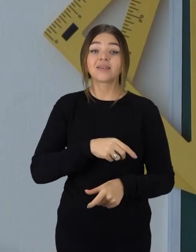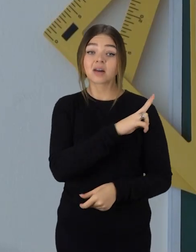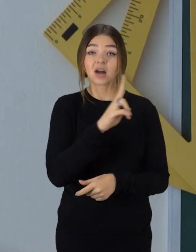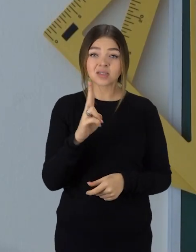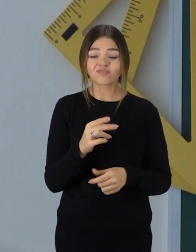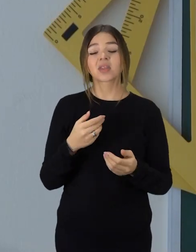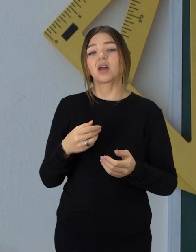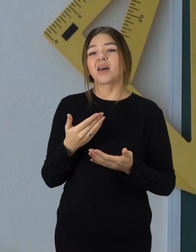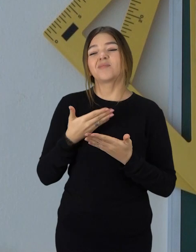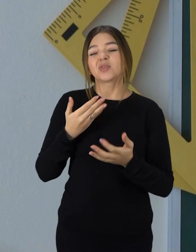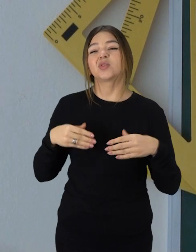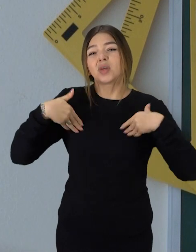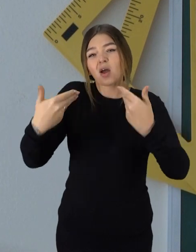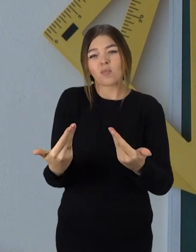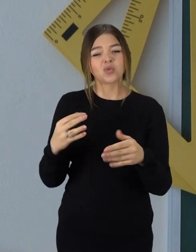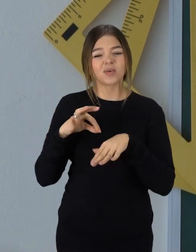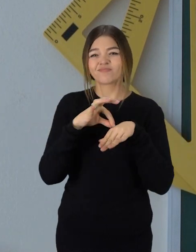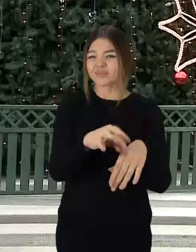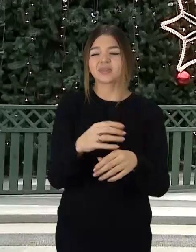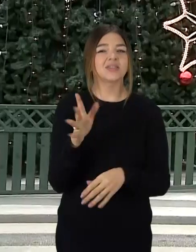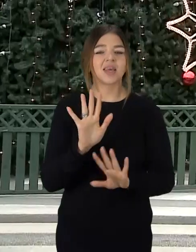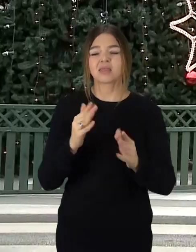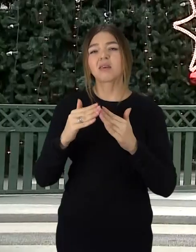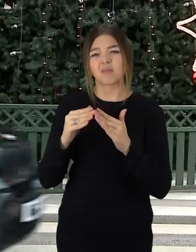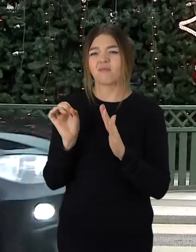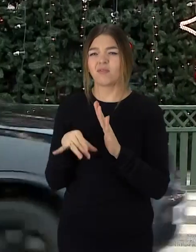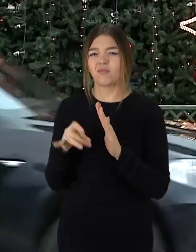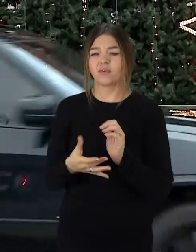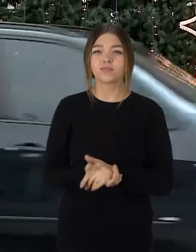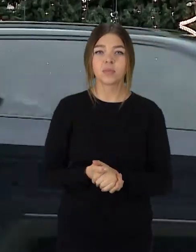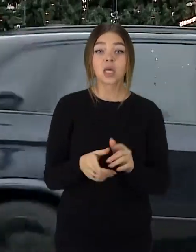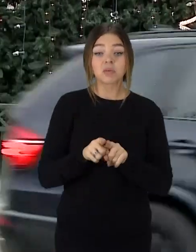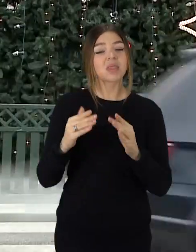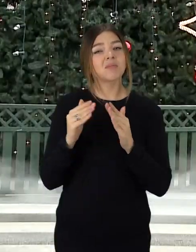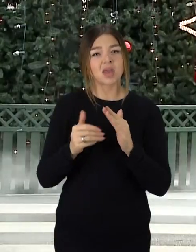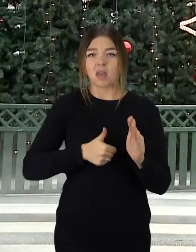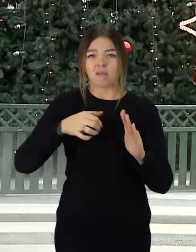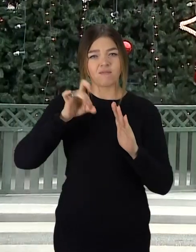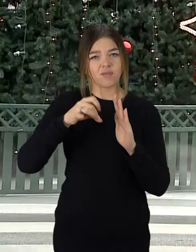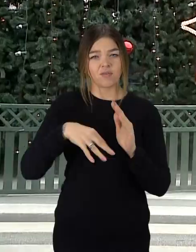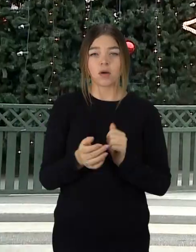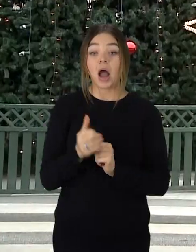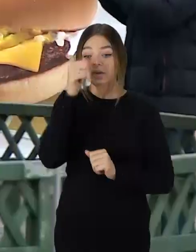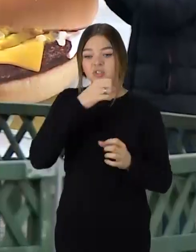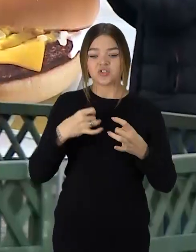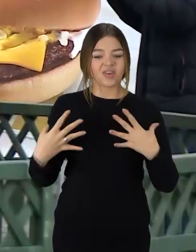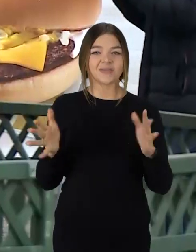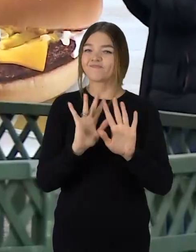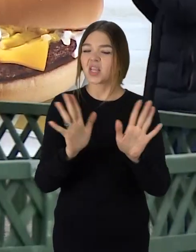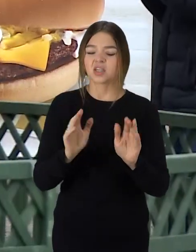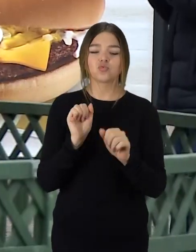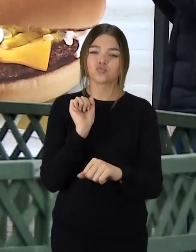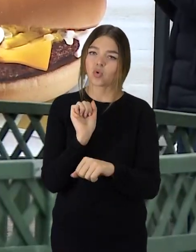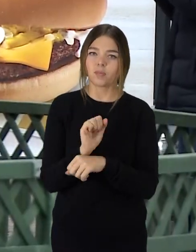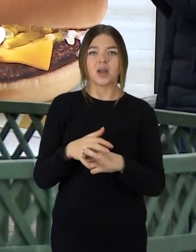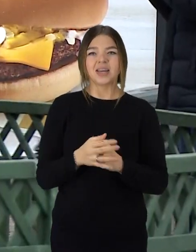rekomenduojama, jeigu gali, nevesti vaikų į darželius. Vėrimtos piržastės nerekomenduojama vykti iš namų. Draudžiama rengti asmeninės šventės,